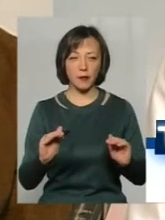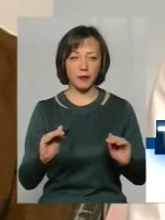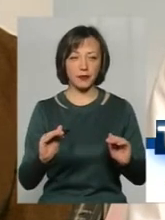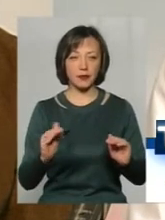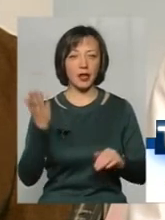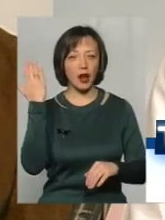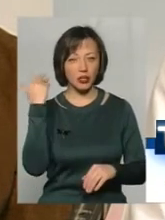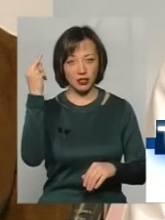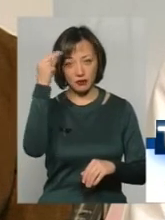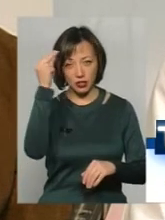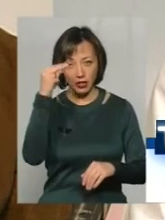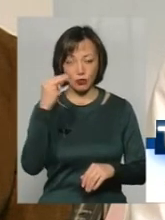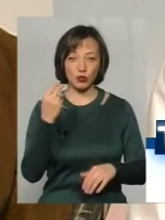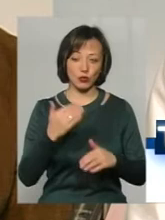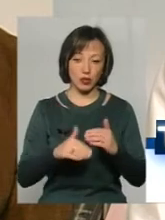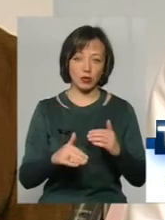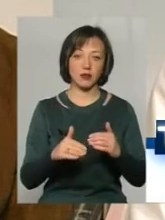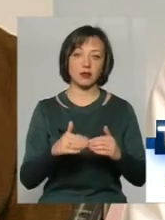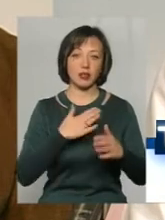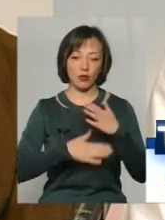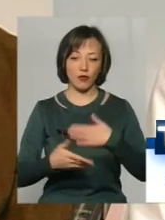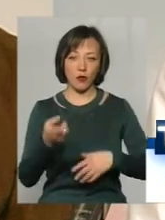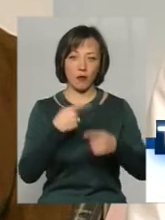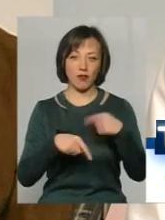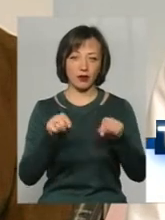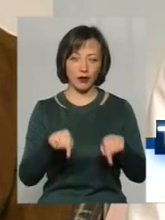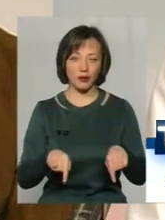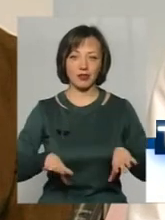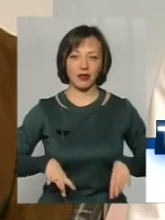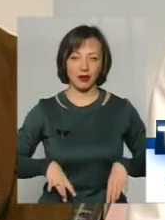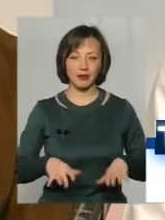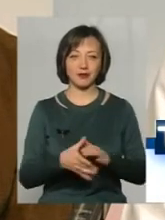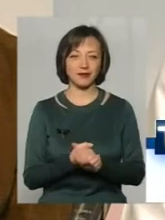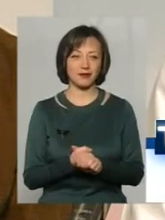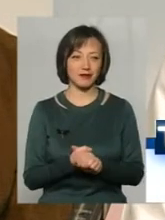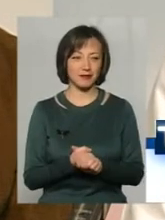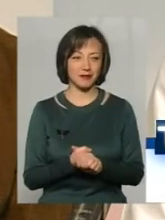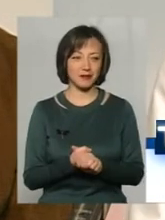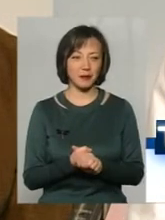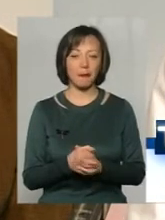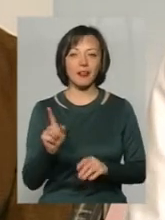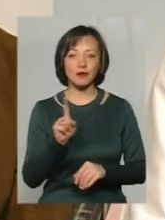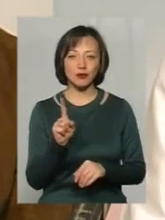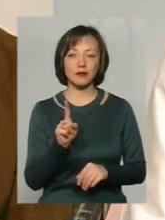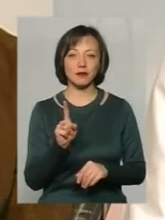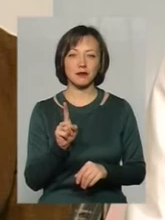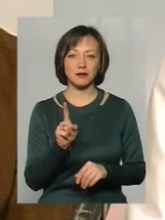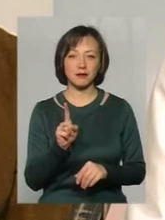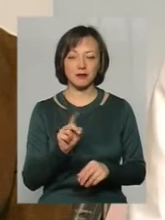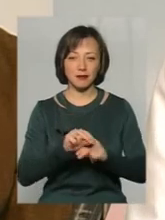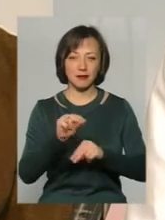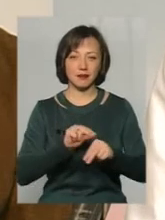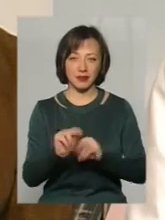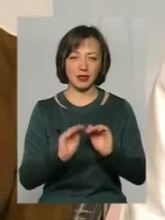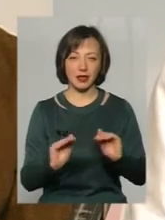учнями, відівчившись, задоволені повертаються до школи з метою тренувати.